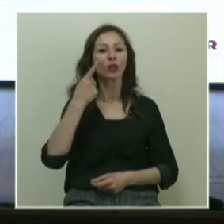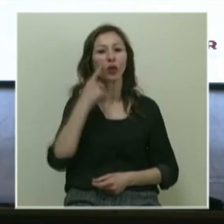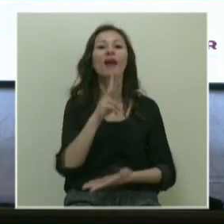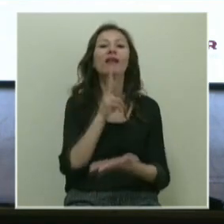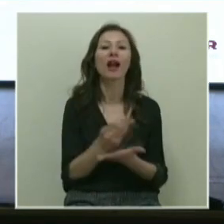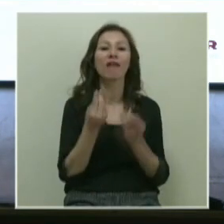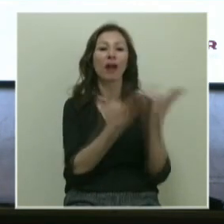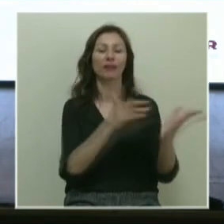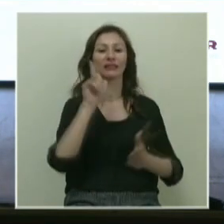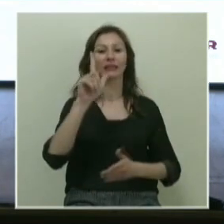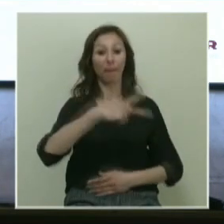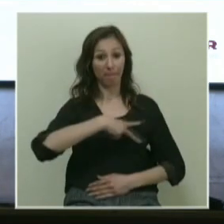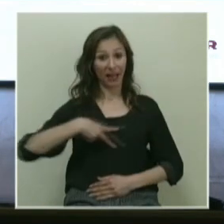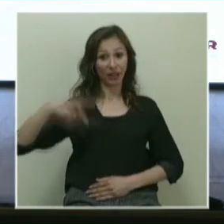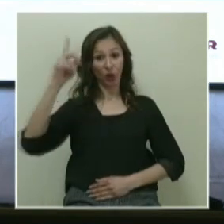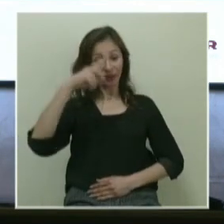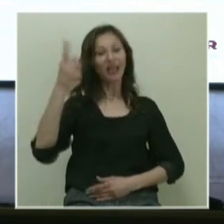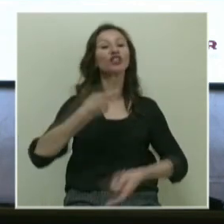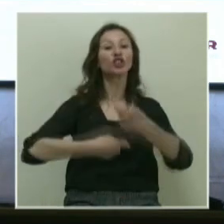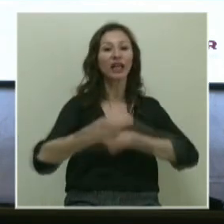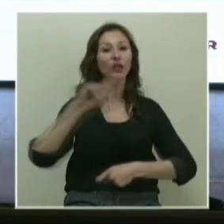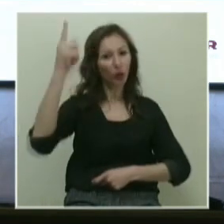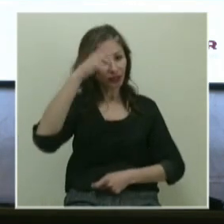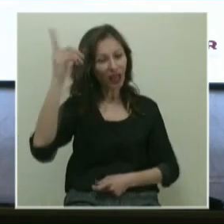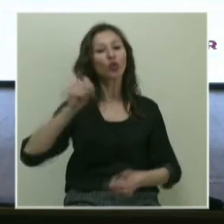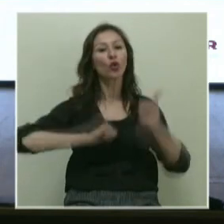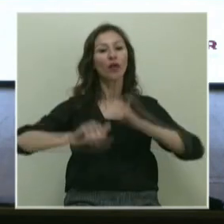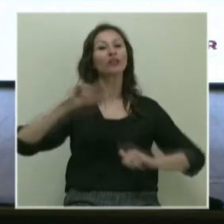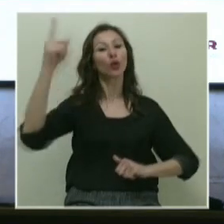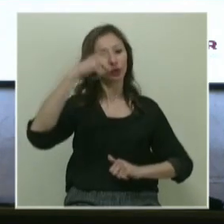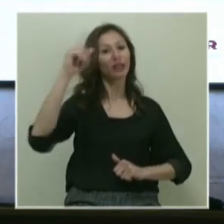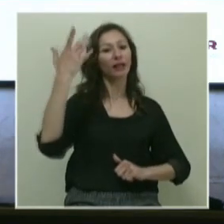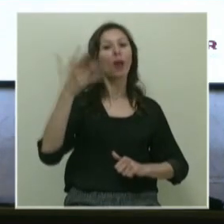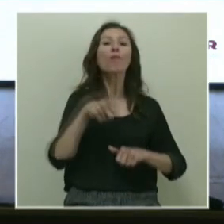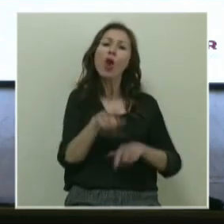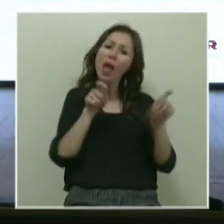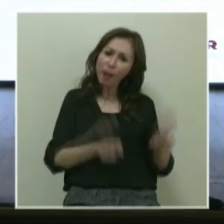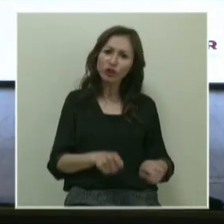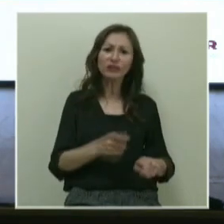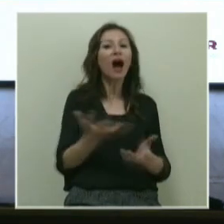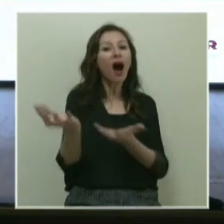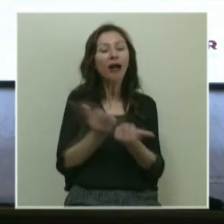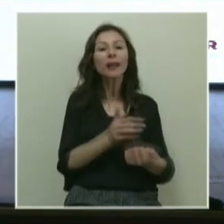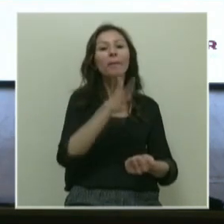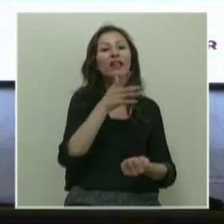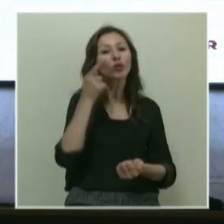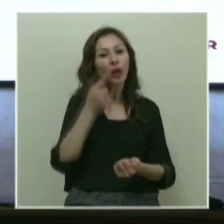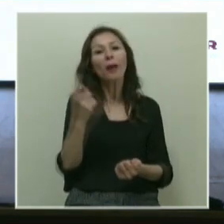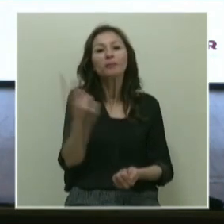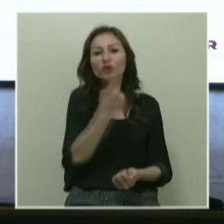vermeniz lazım. Belediyeyi yönetirken de, şirketi yönetirken de, üniversiteyi yönetirken de böyle yapacaksınız. Aldığınız bilginin üzerinde bir